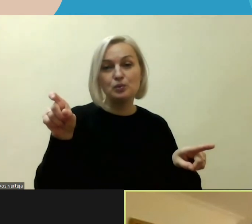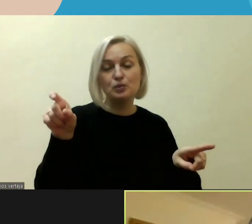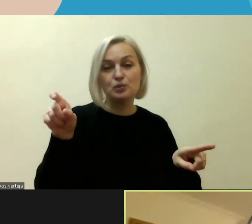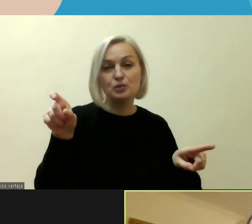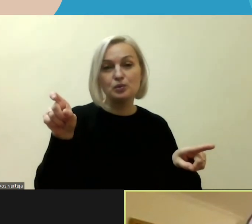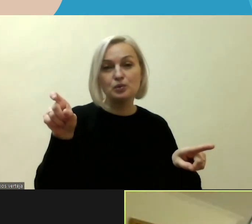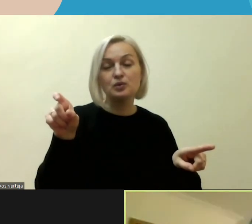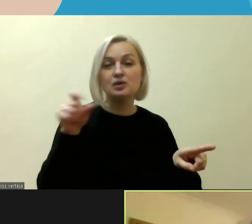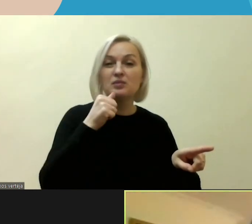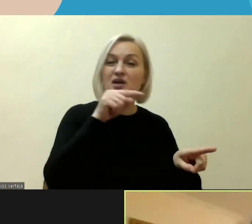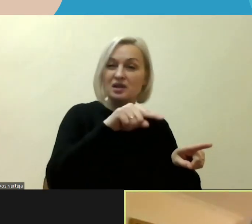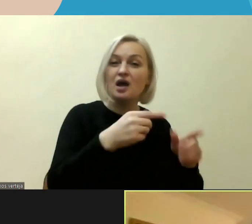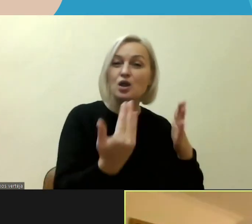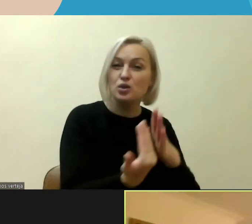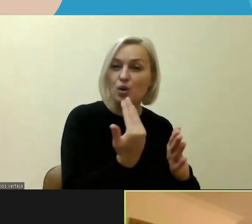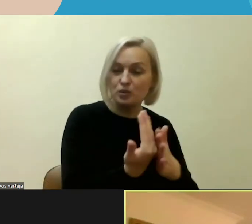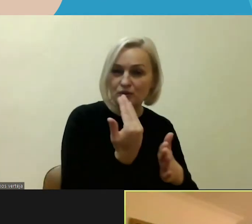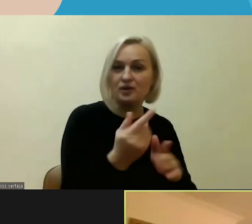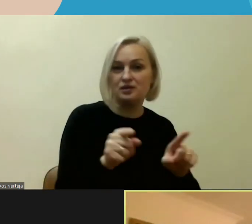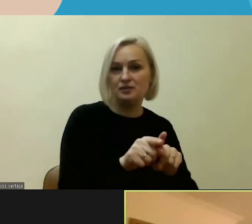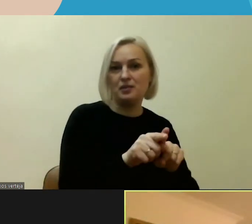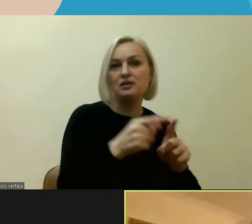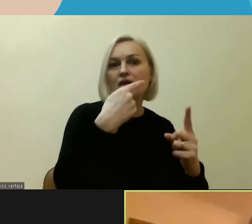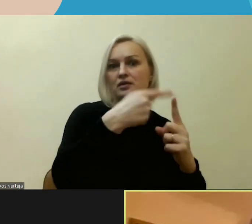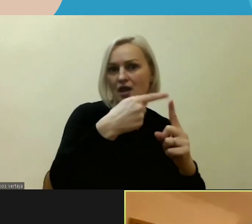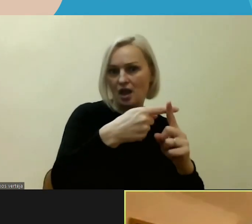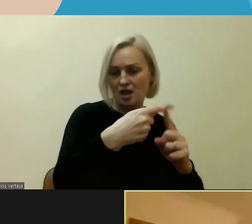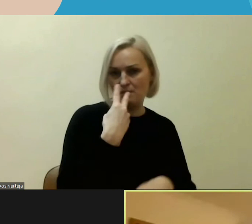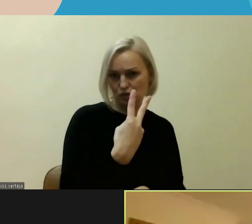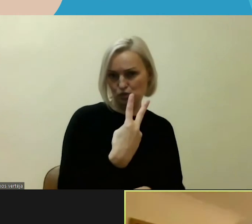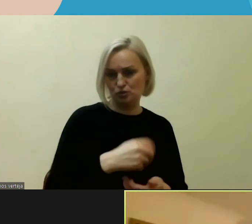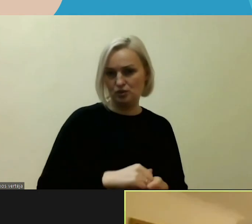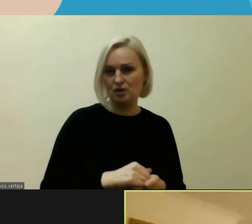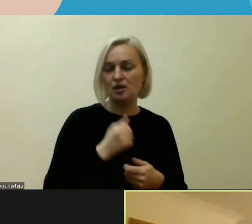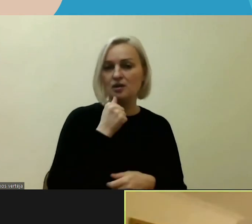tas naujoves, kad tai nereikėtų laikyti, sakykime,